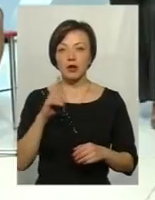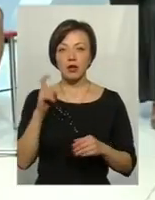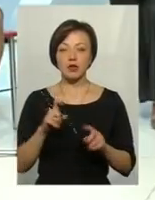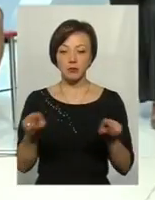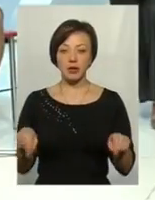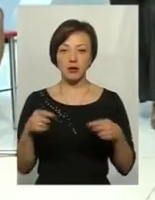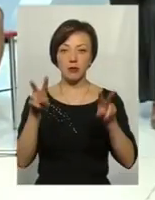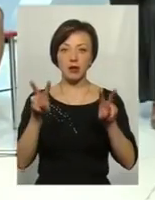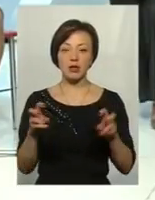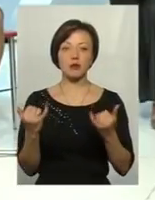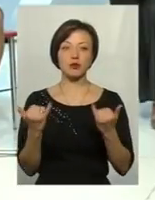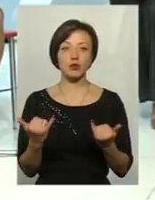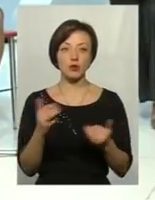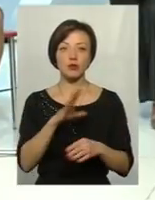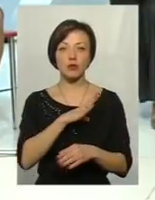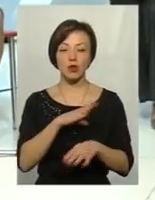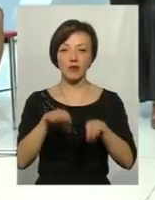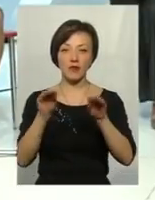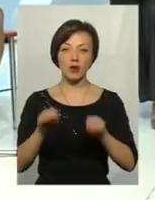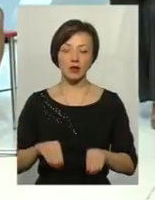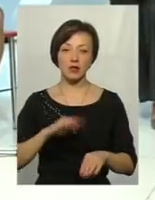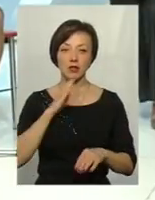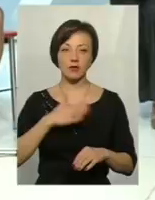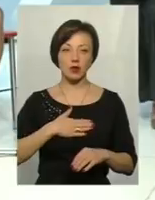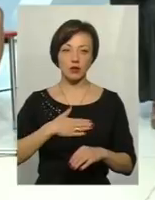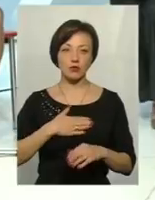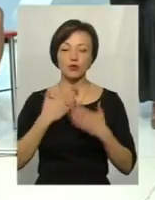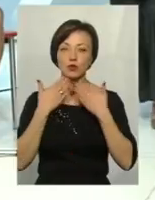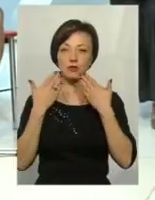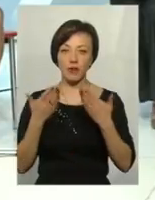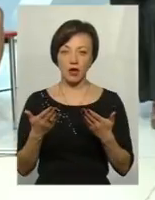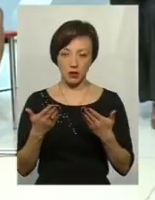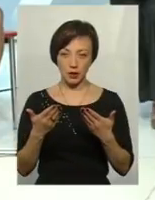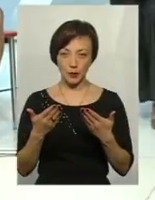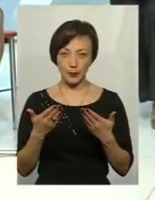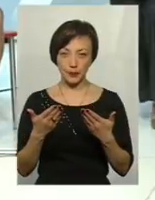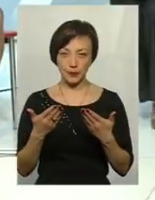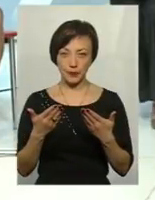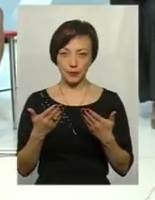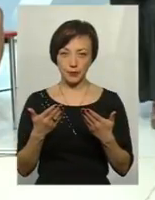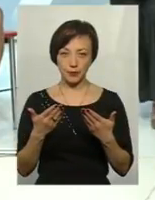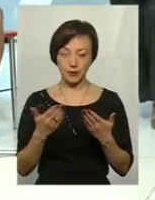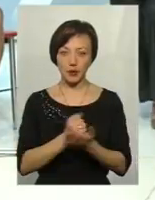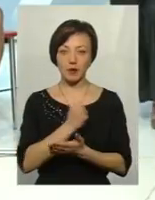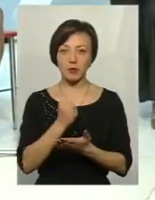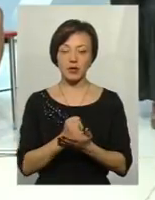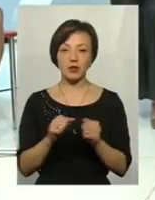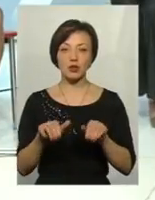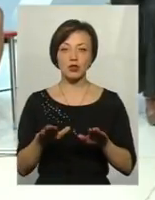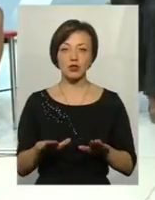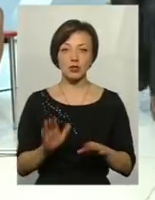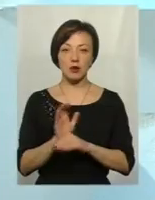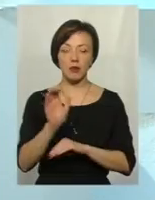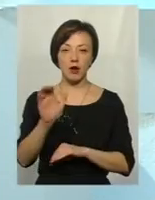сьогодні були, знову ж таки, викладені у нашому зверненні, яке прийнято рішення його